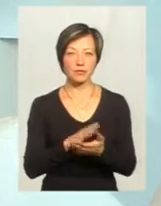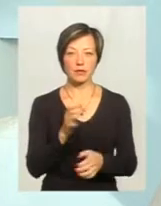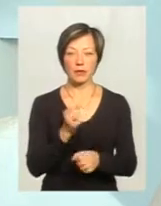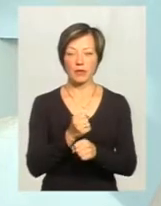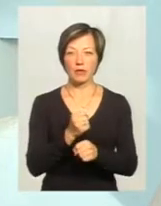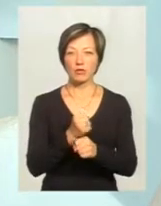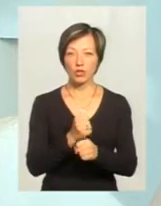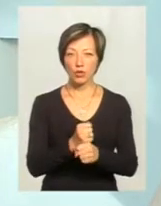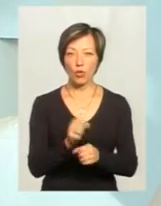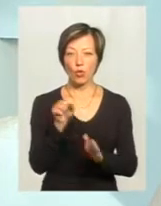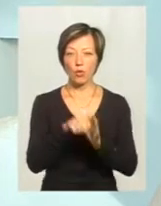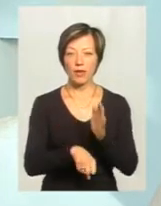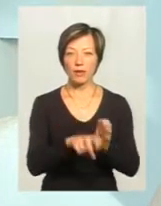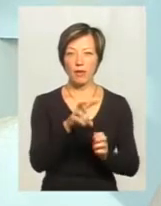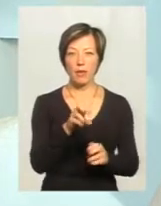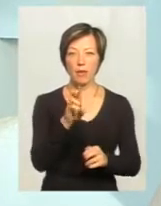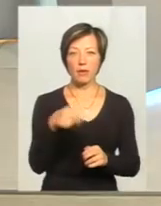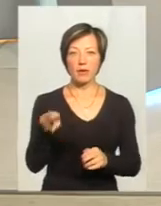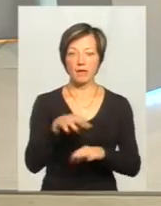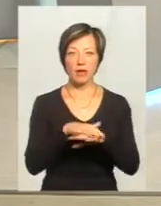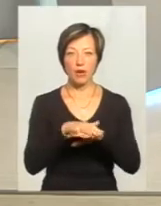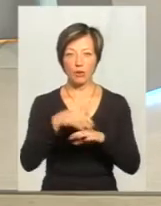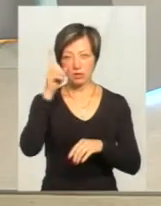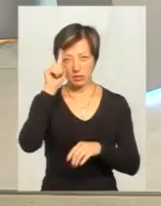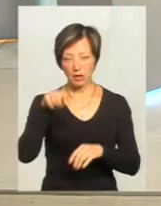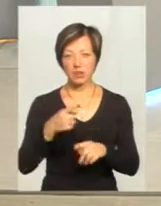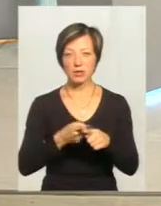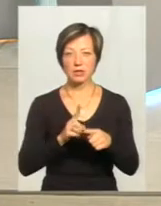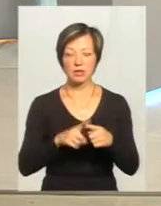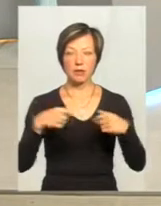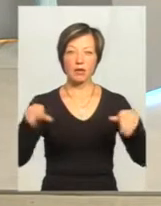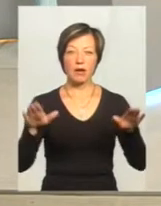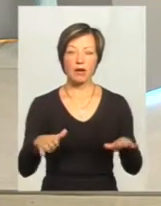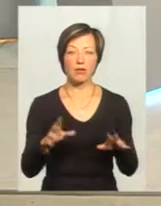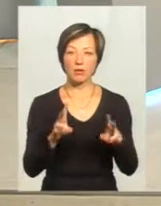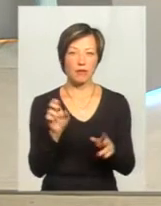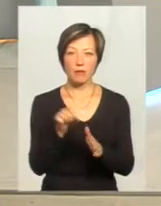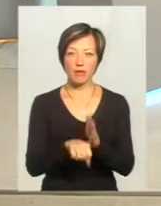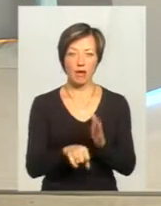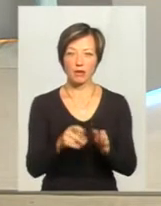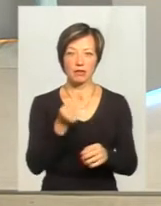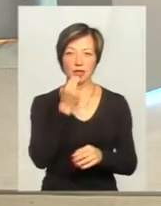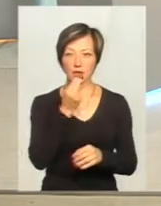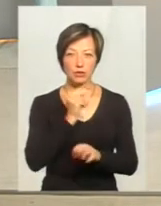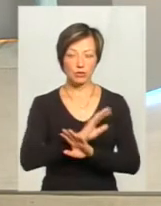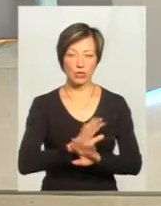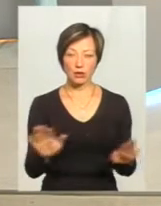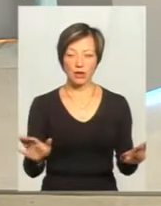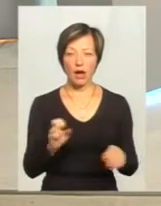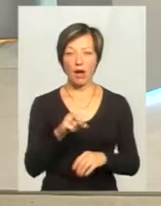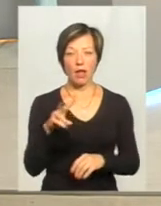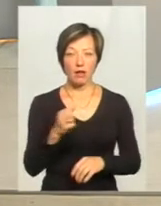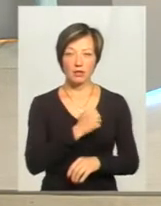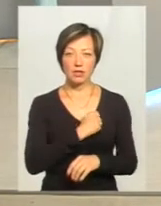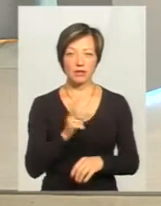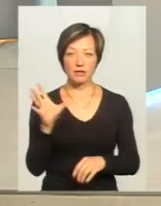лебедя, і в народі, мені здається, це всім відомо, що це той птах, якого не вбивають і не вживають в їжу, але, на